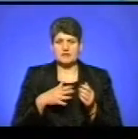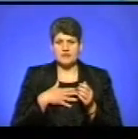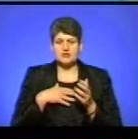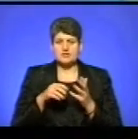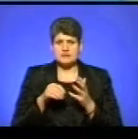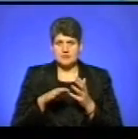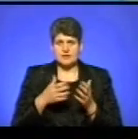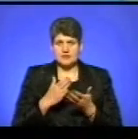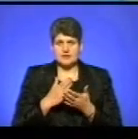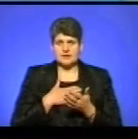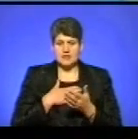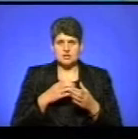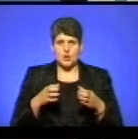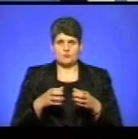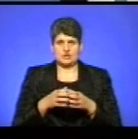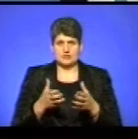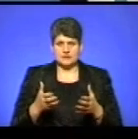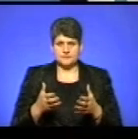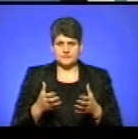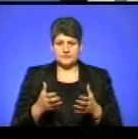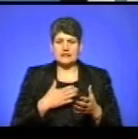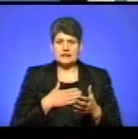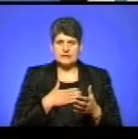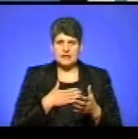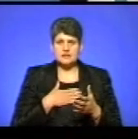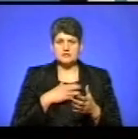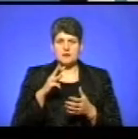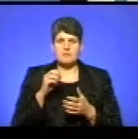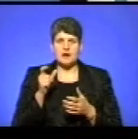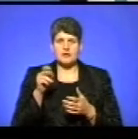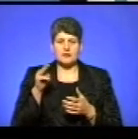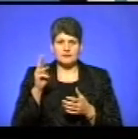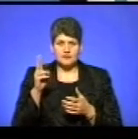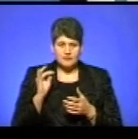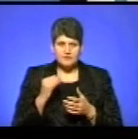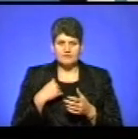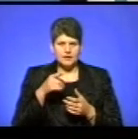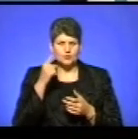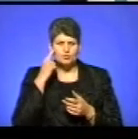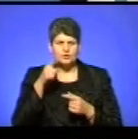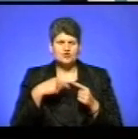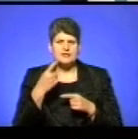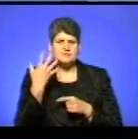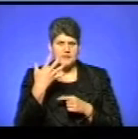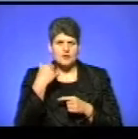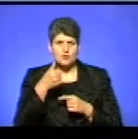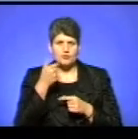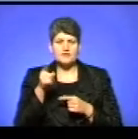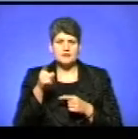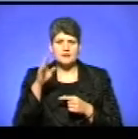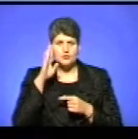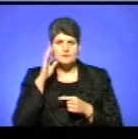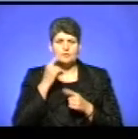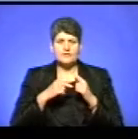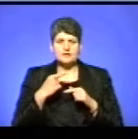землі є наша община, наші маєтки. Ви думаєте, що через п'ять років, як ті пацани вийнуться